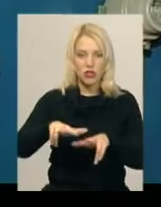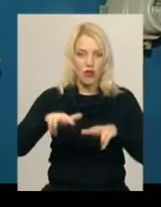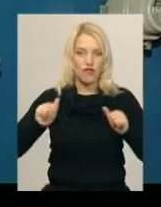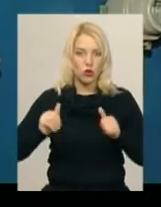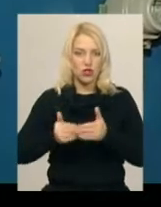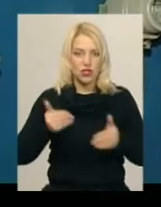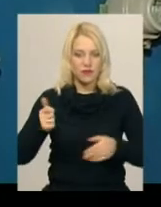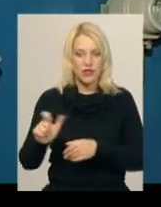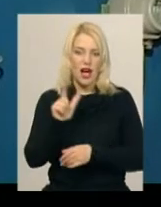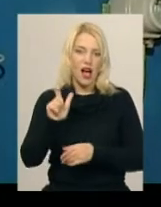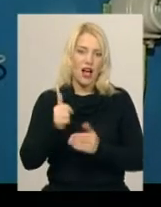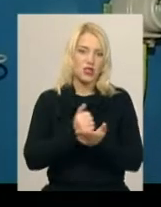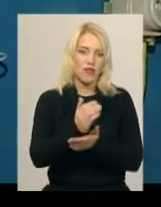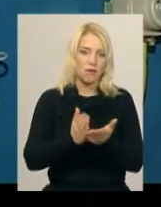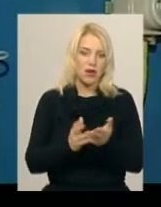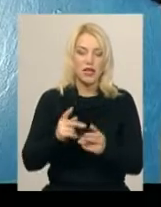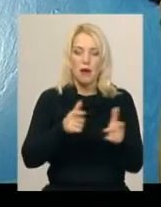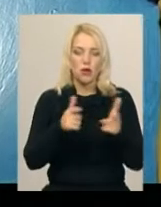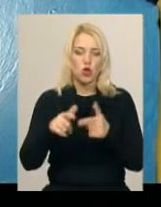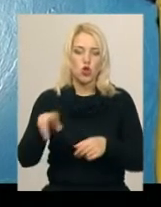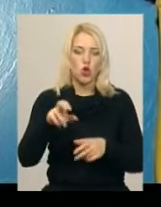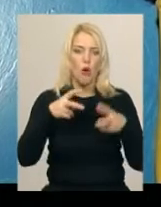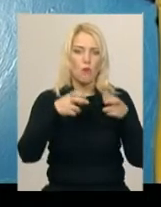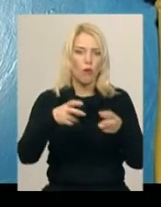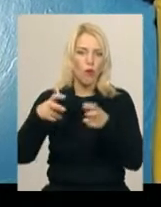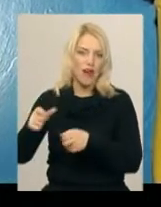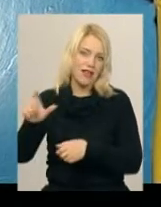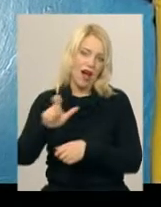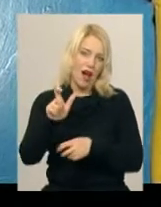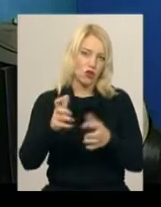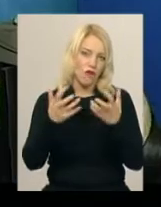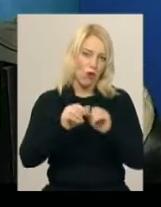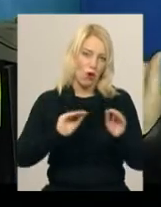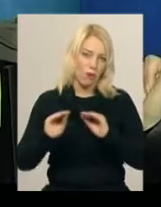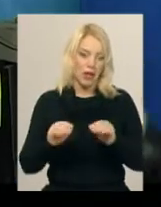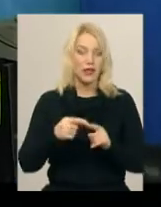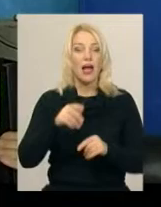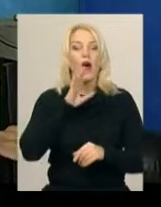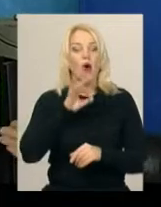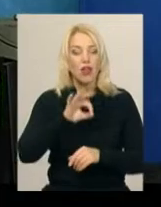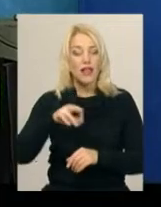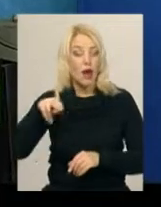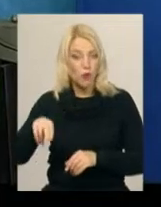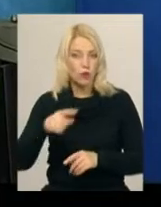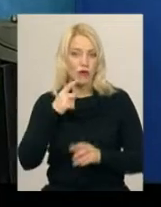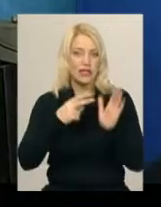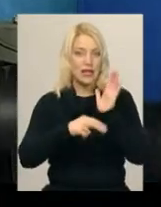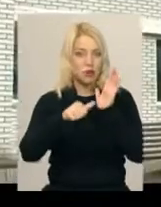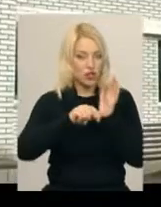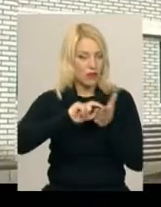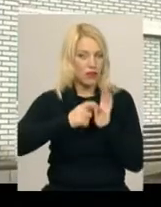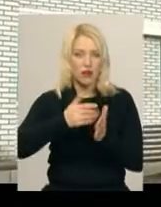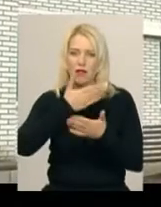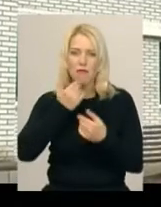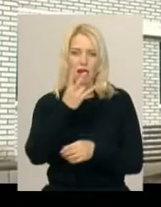від газових мереж та підготуватися до пломбування газового обладнання. Олена Поліщук каже, із 67 квартир у жодного господаря немає жодних боргів.